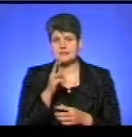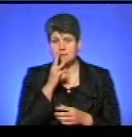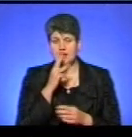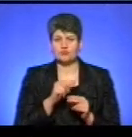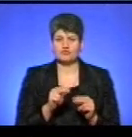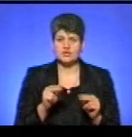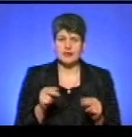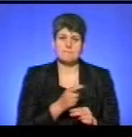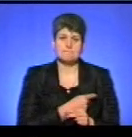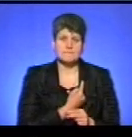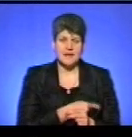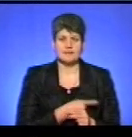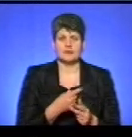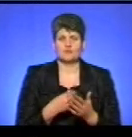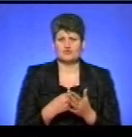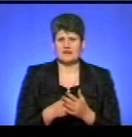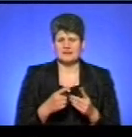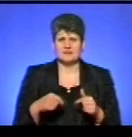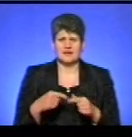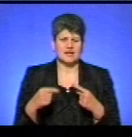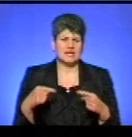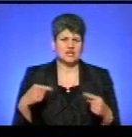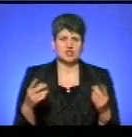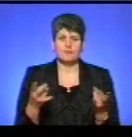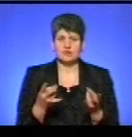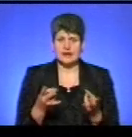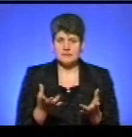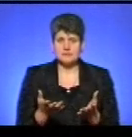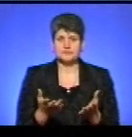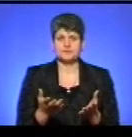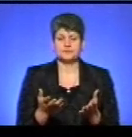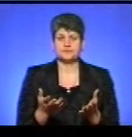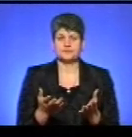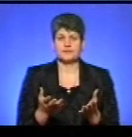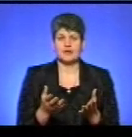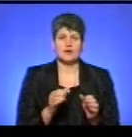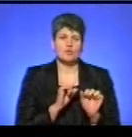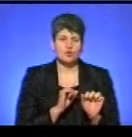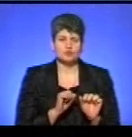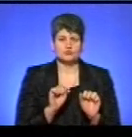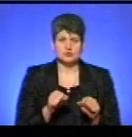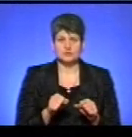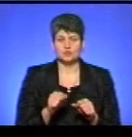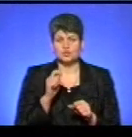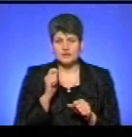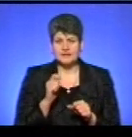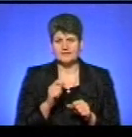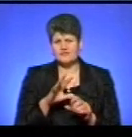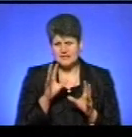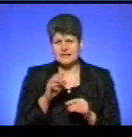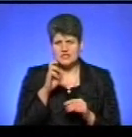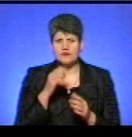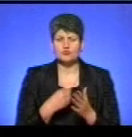вчителям, медикам в бюджетній сфері і інші, скажімо, потреби на обороноздатність країни, взагалі на державний бюджет,